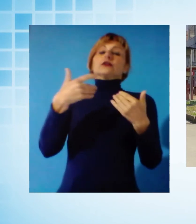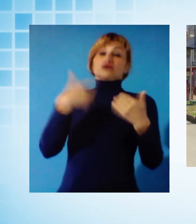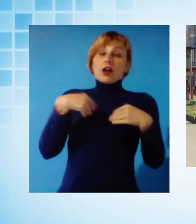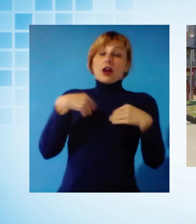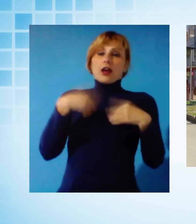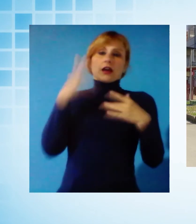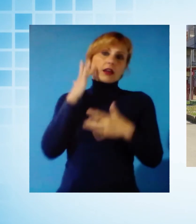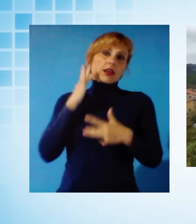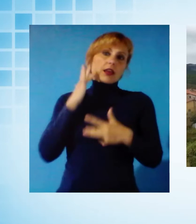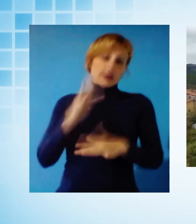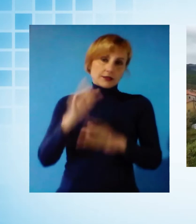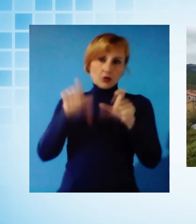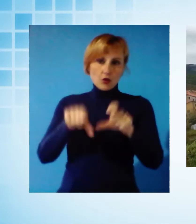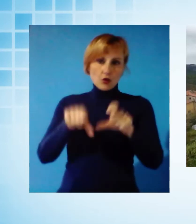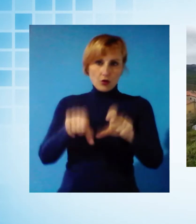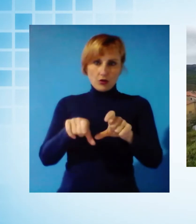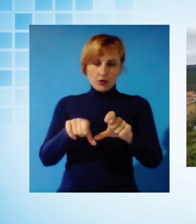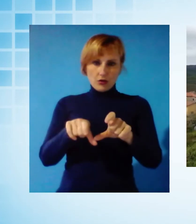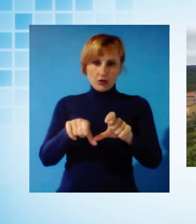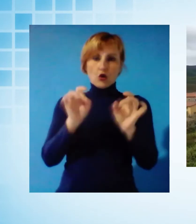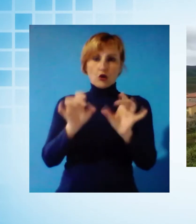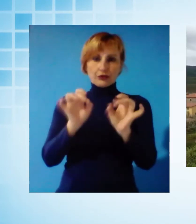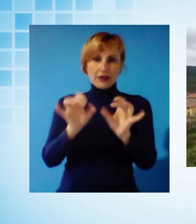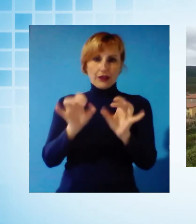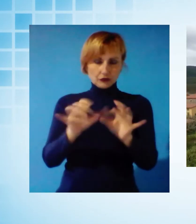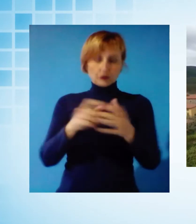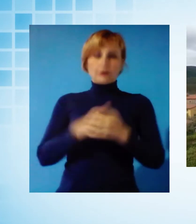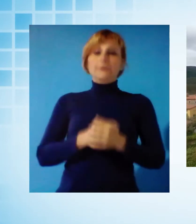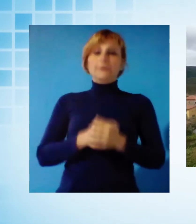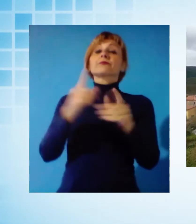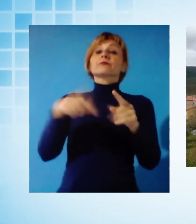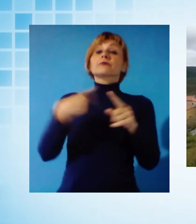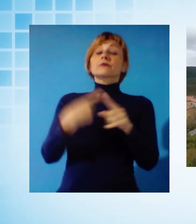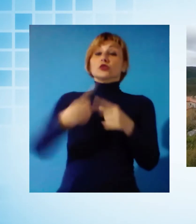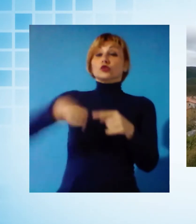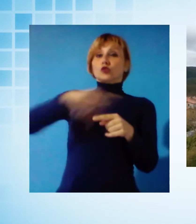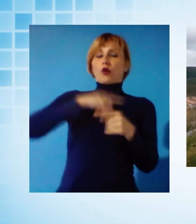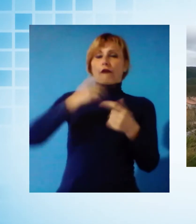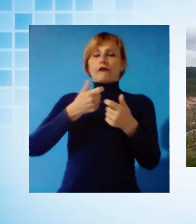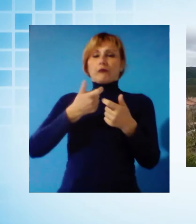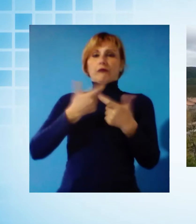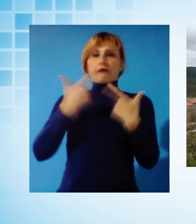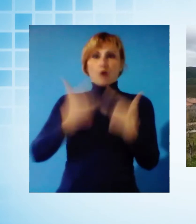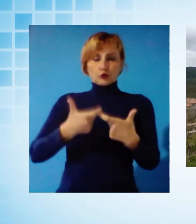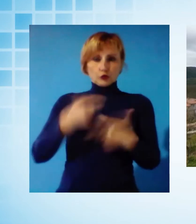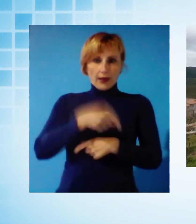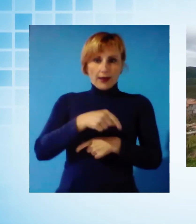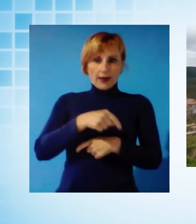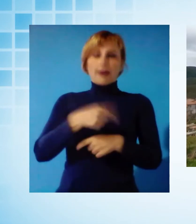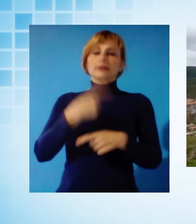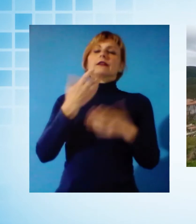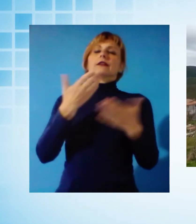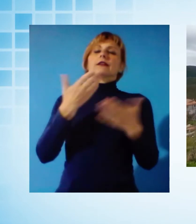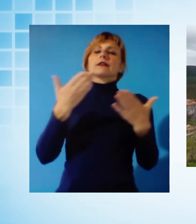tutti gli altri al contagio. Siamo appunto, sì, stati fortunati, anche noi ci siamo sgolati in questi ultimi tempi.